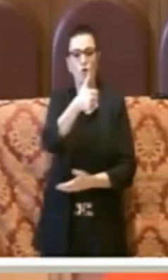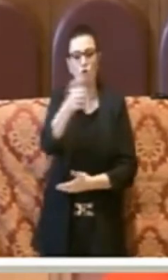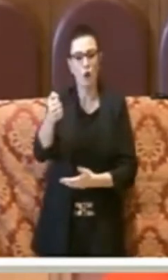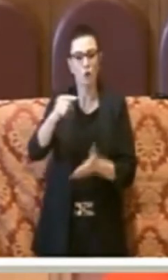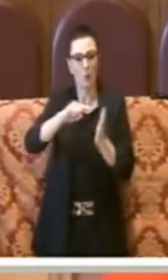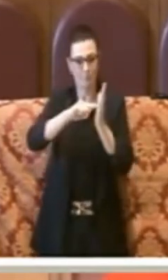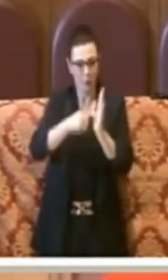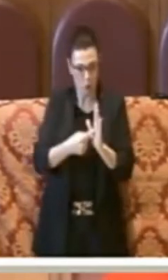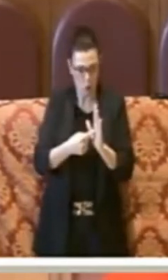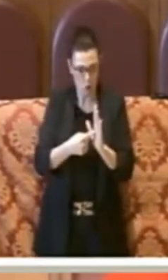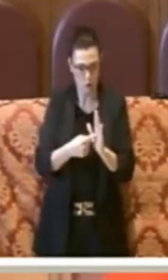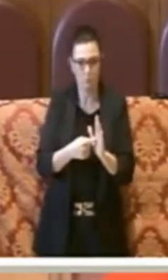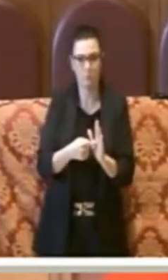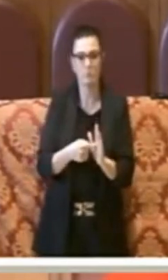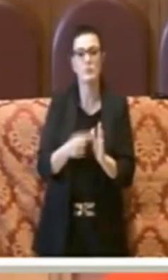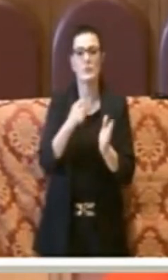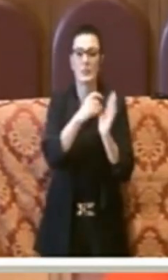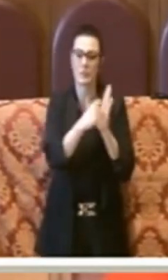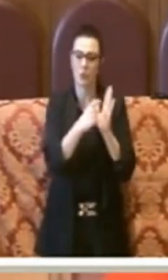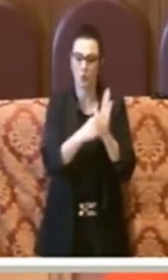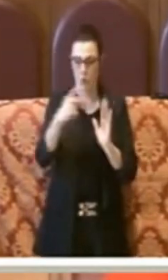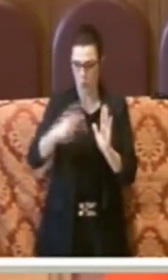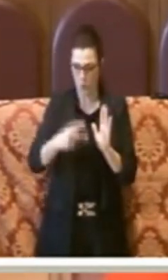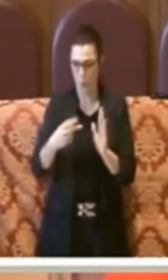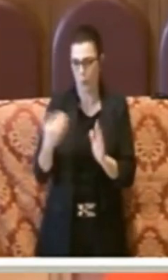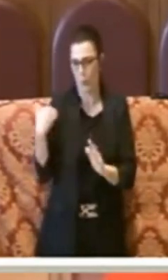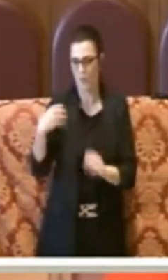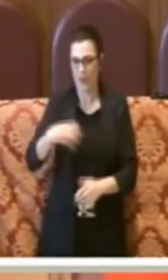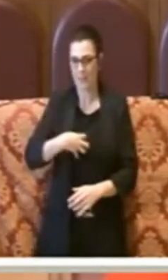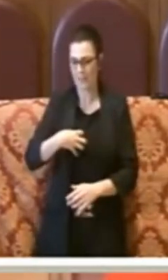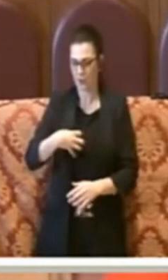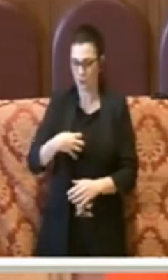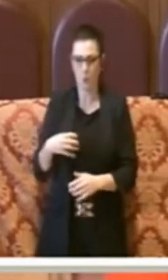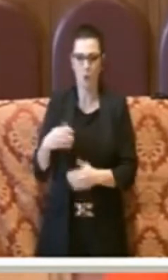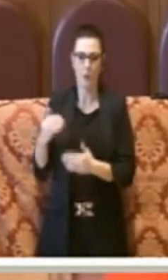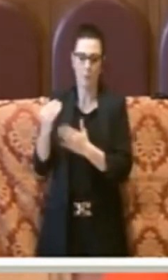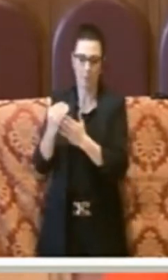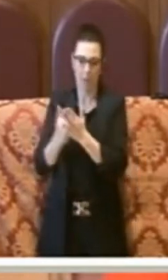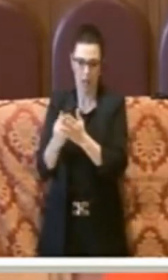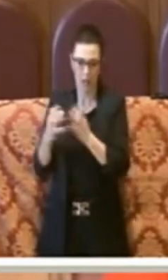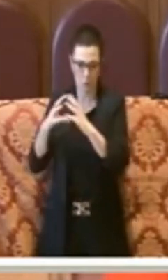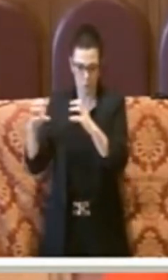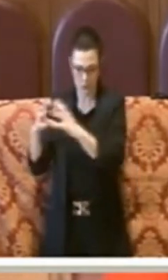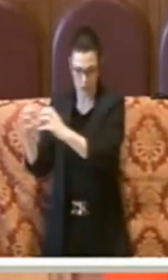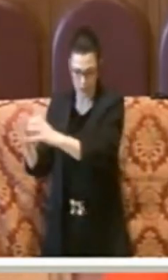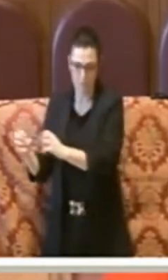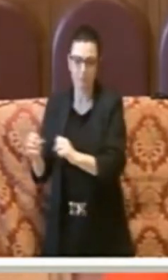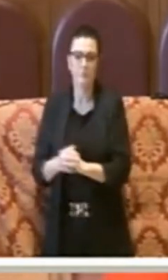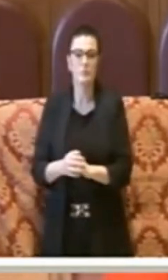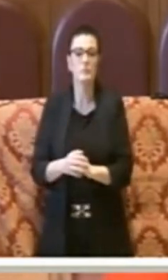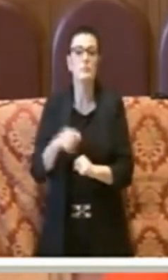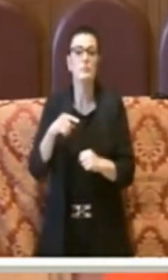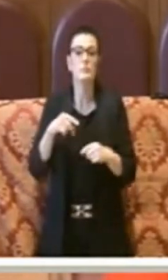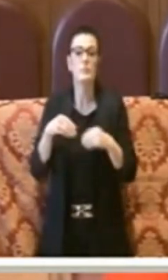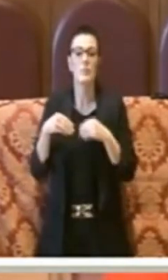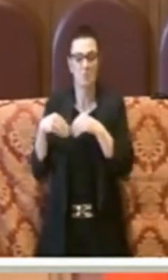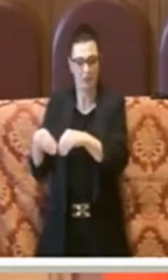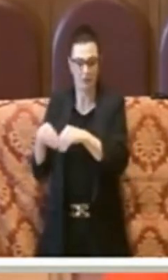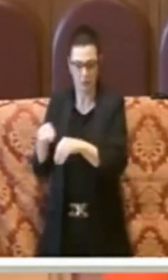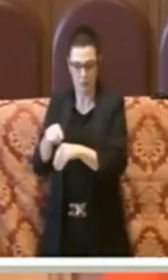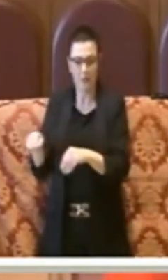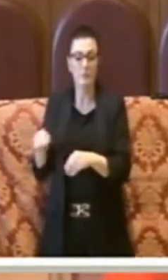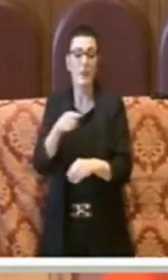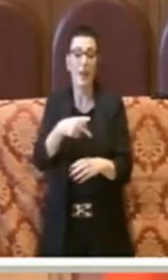'anzi l'assessore per i piani industriali delle partecipate, a un taglio corrispondente